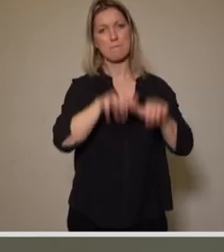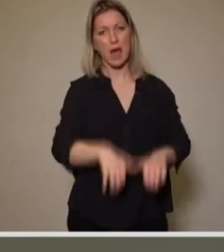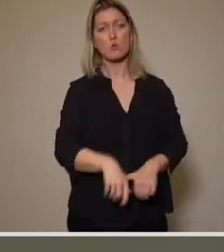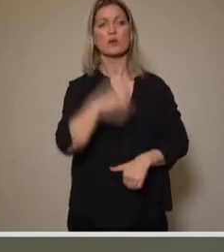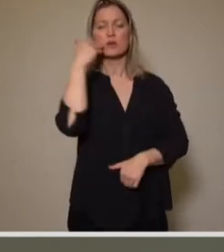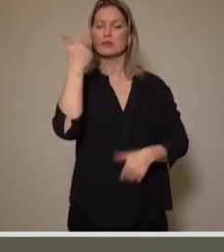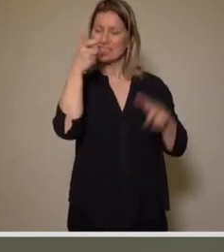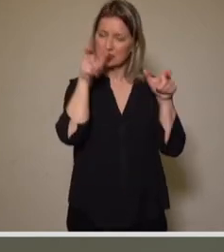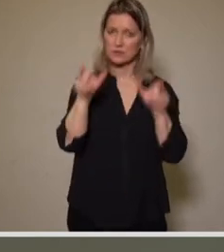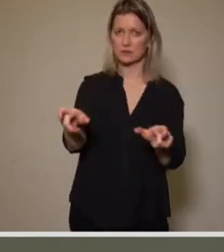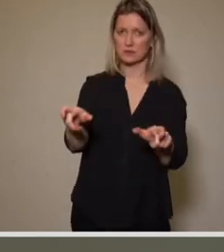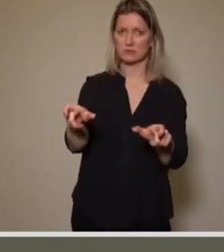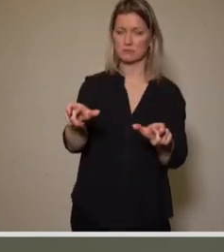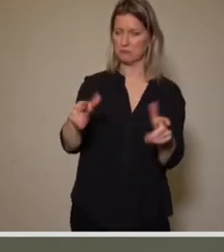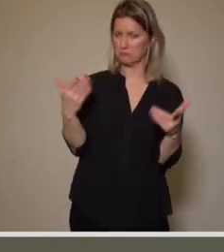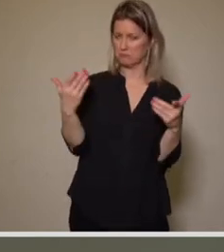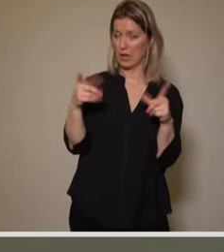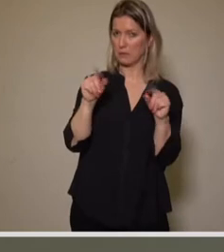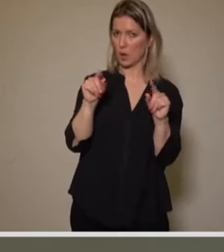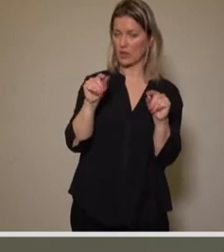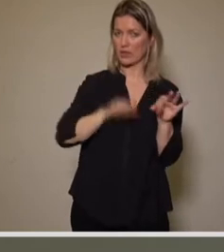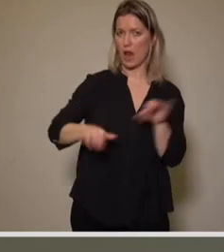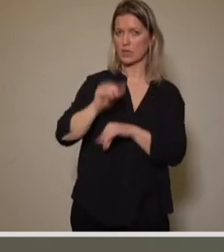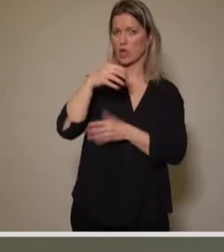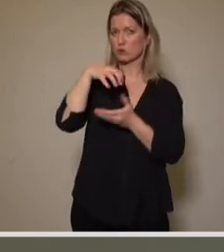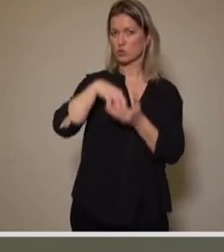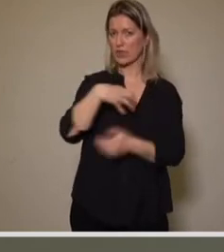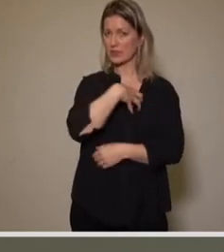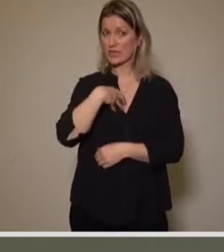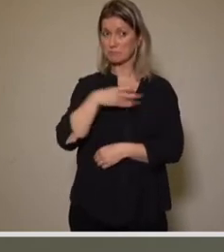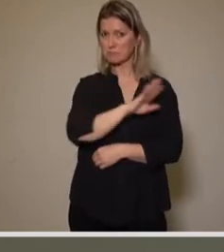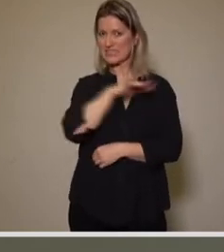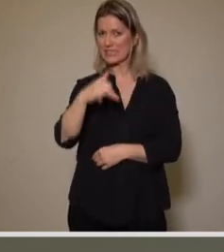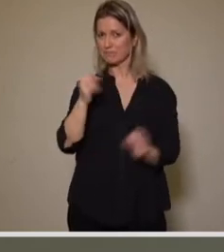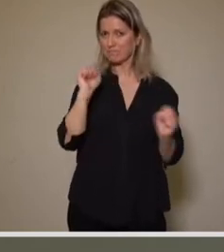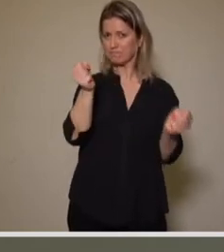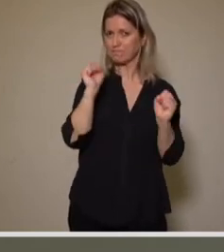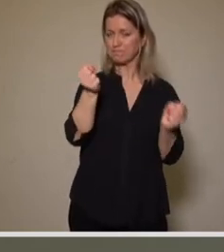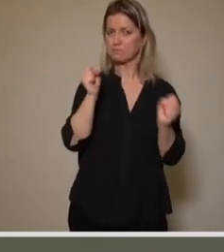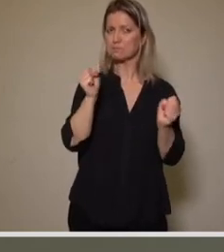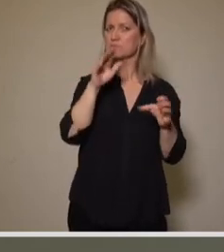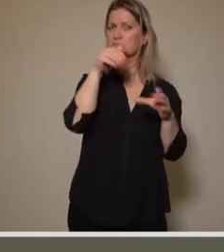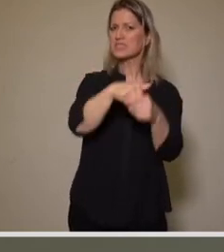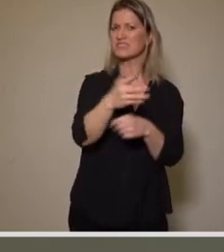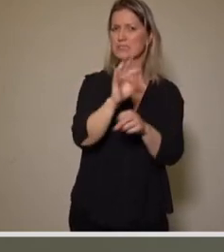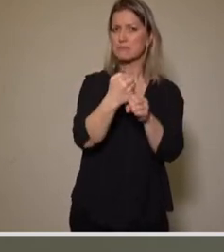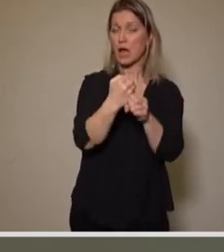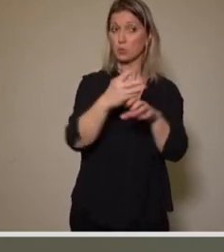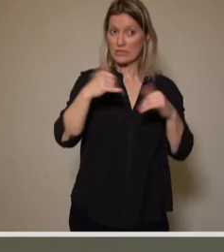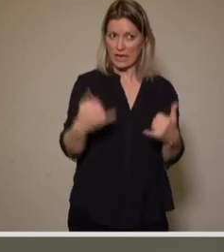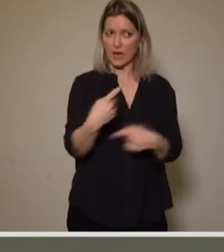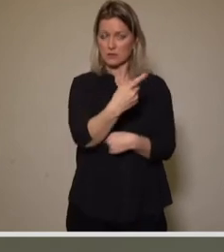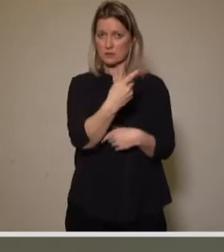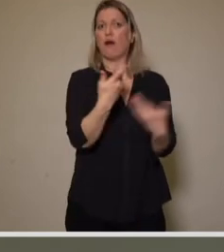Frage daher, was hat die Landeshauptstadt Dresden bisher dafür getan und was gedenkt sie auf Basis der jetzt neu